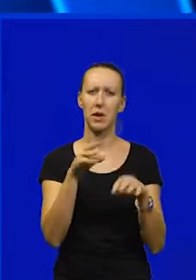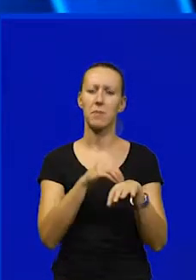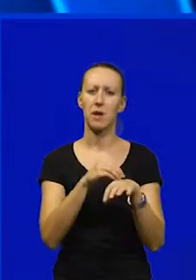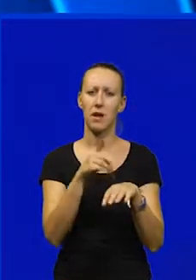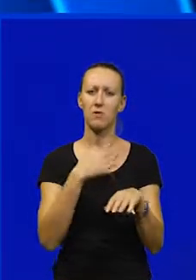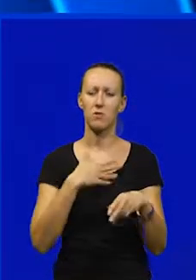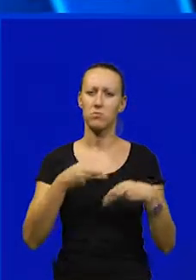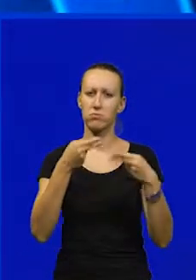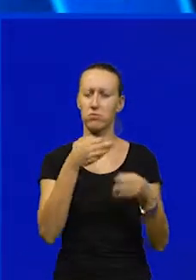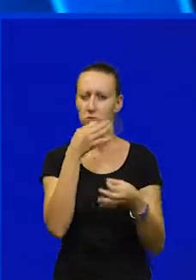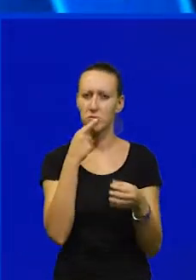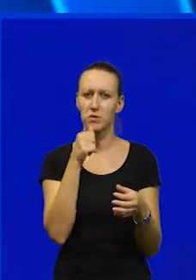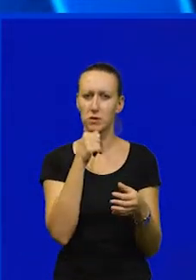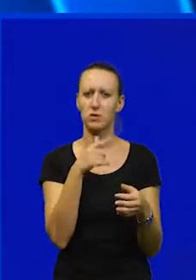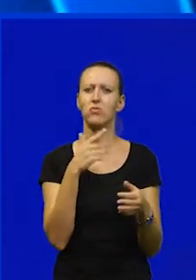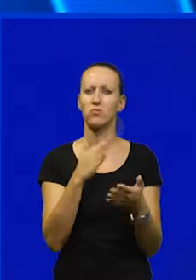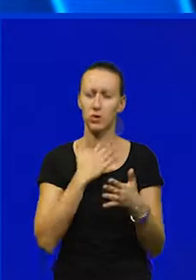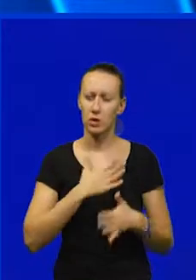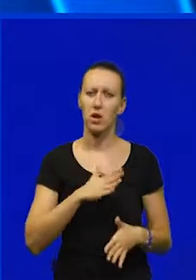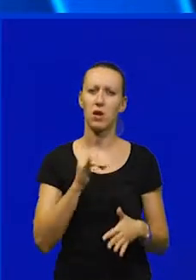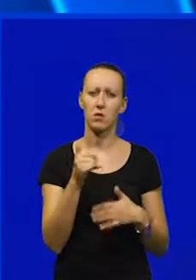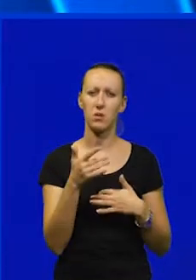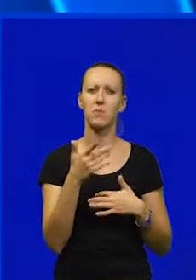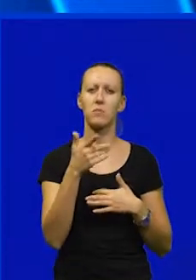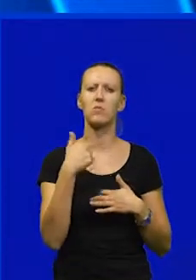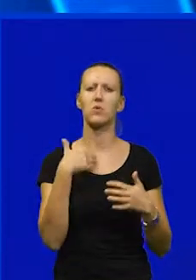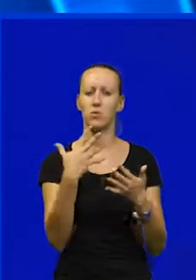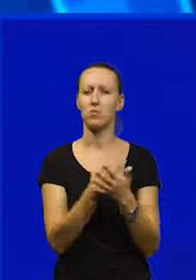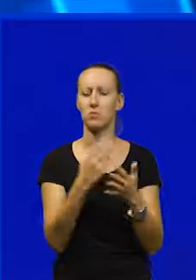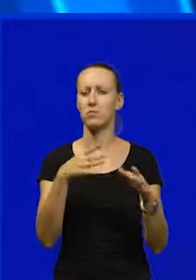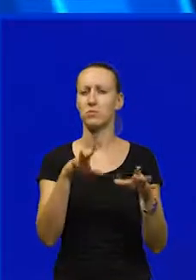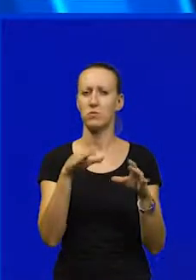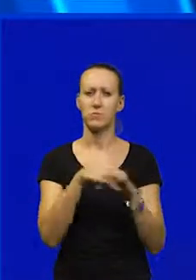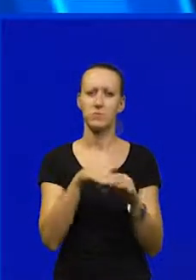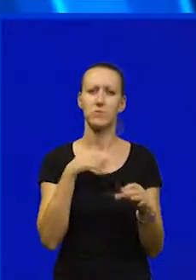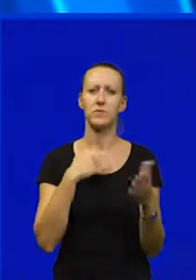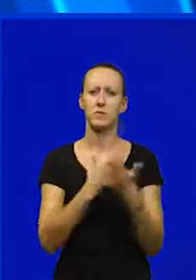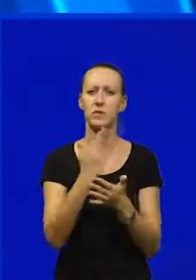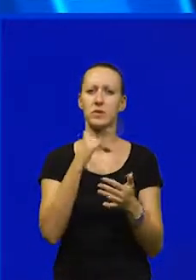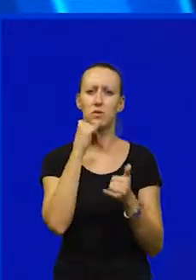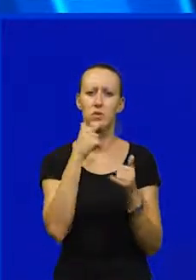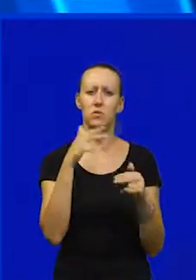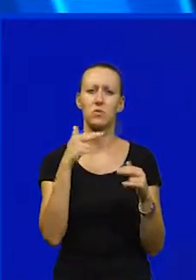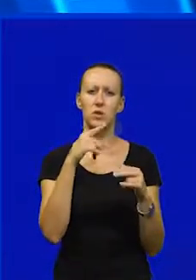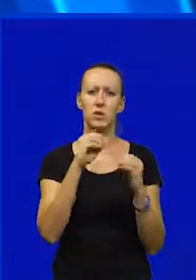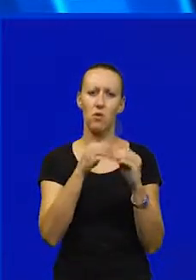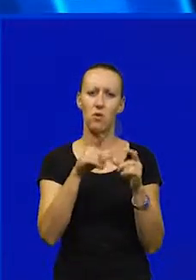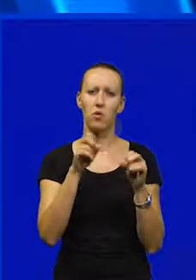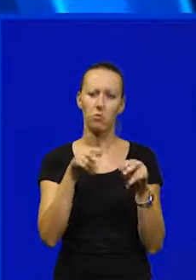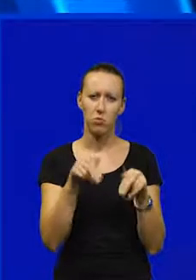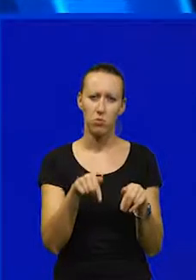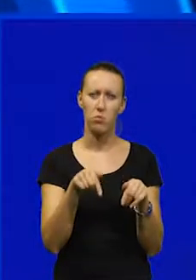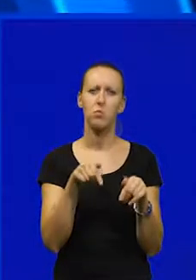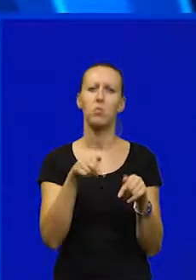poslao sam svoje podatke i jako mi je drago da su me uzeli. Pohađala sam školu za turizam, gospodstvo i trgovinu u Puli,